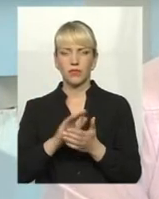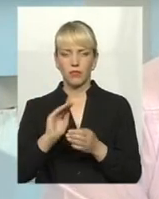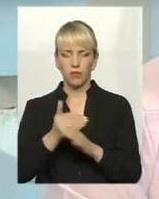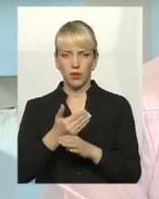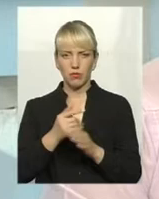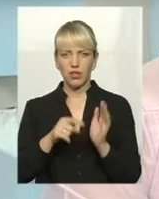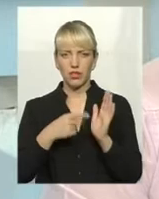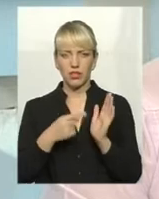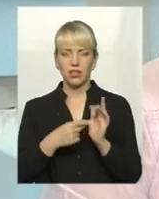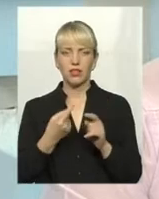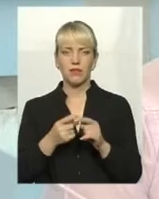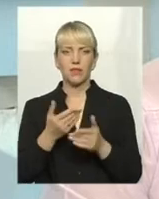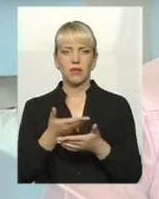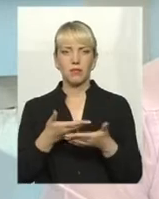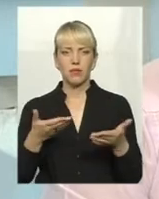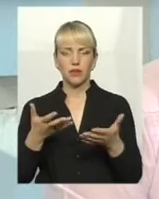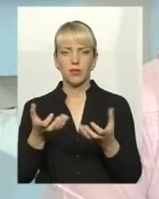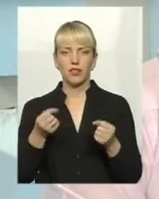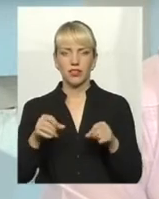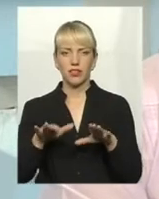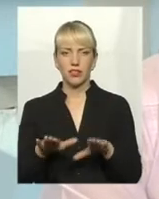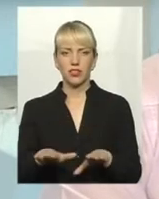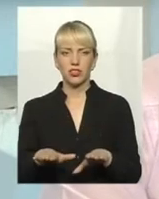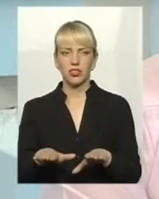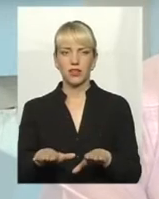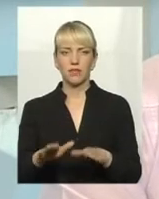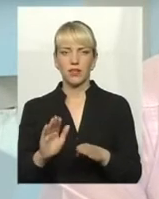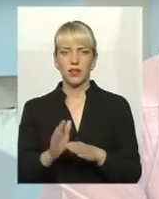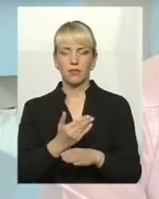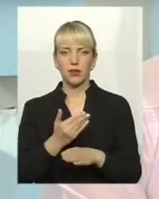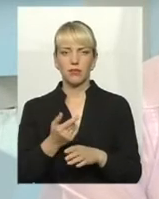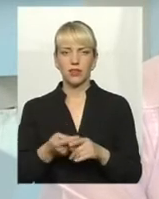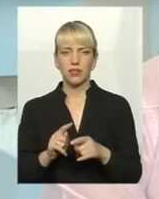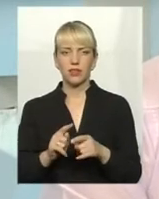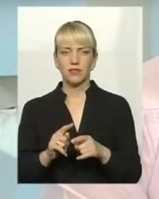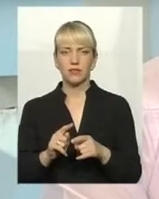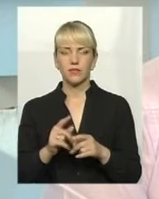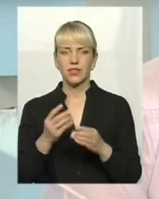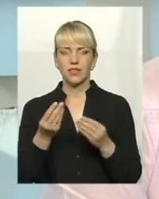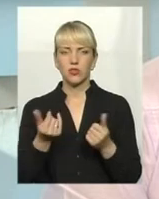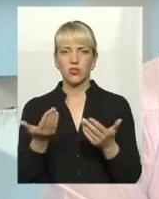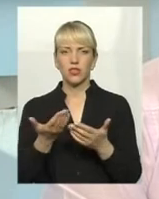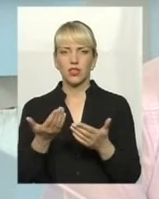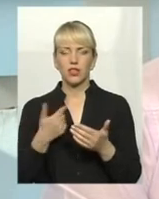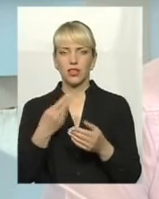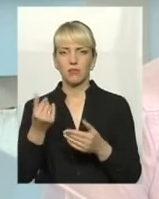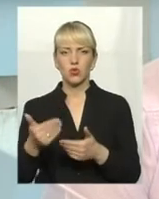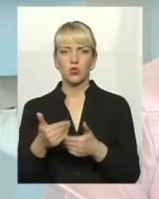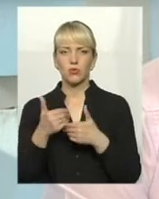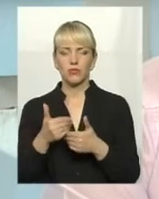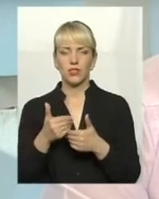прийняли рішення придбати за кошти, які нам прийшли по субвенції